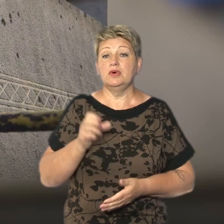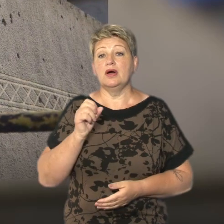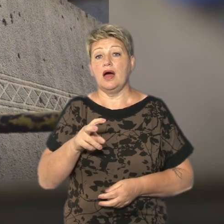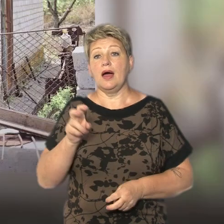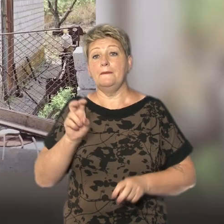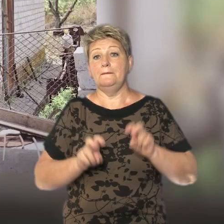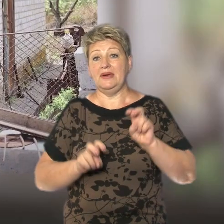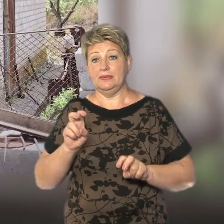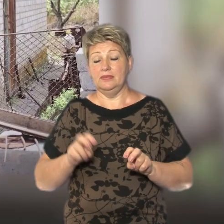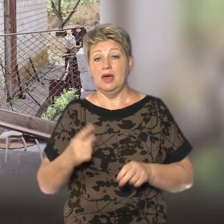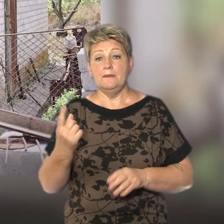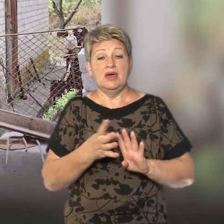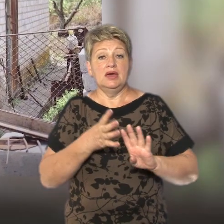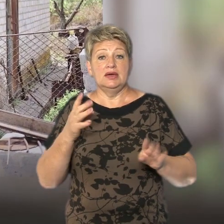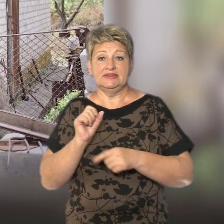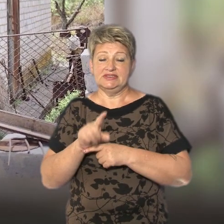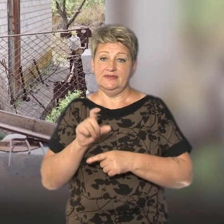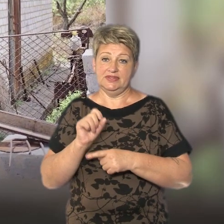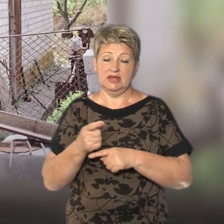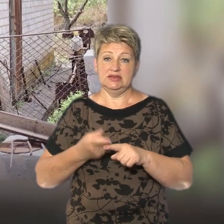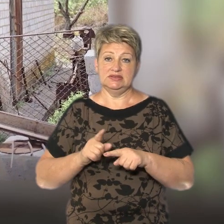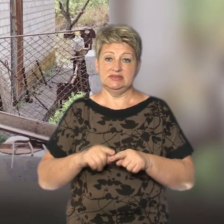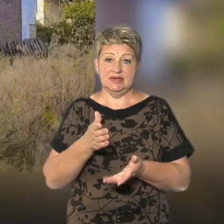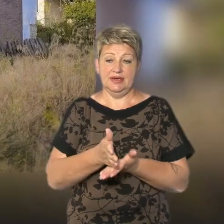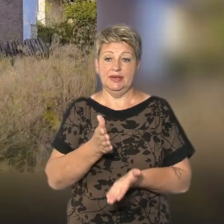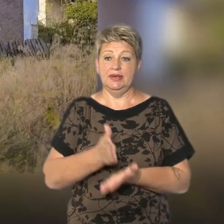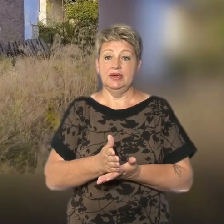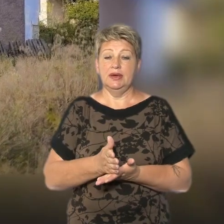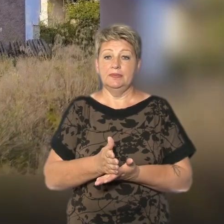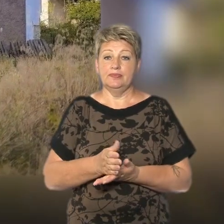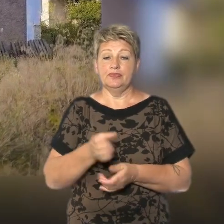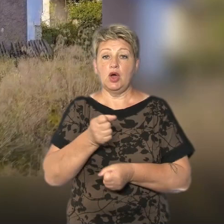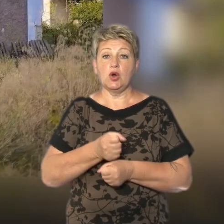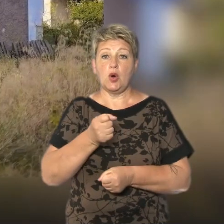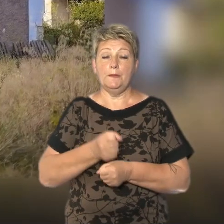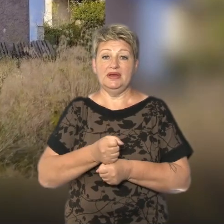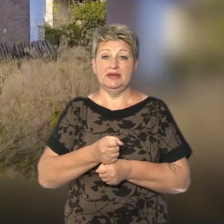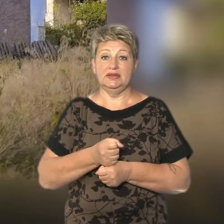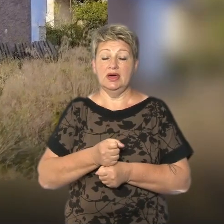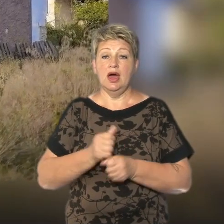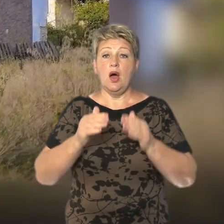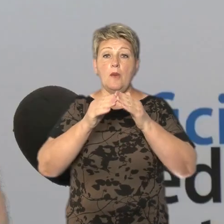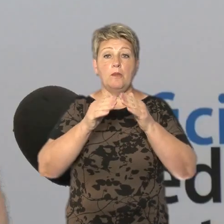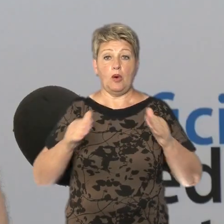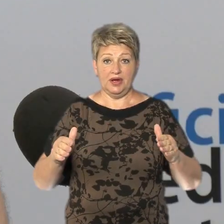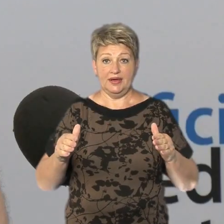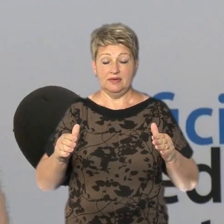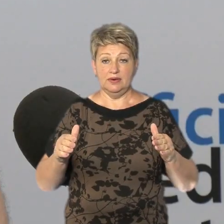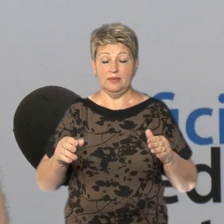підприємці. З першочергових завдань це в нас є однозначно робити покрівлю, тобто